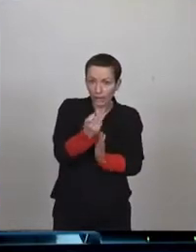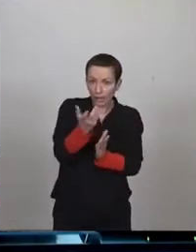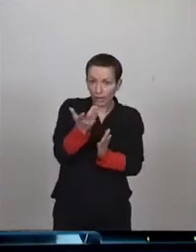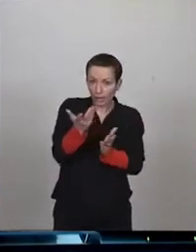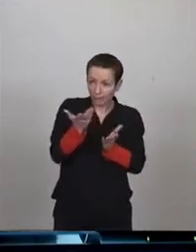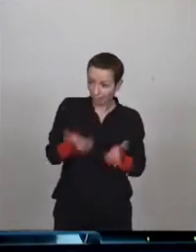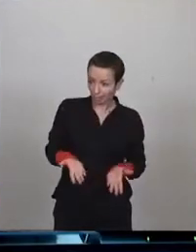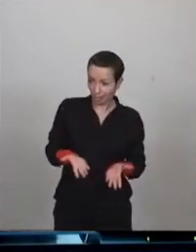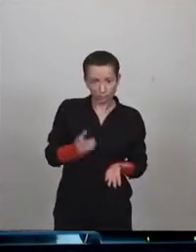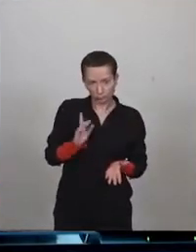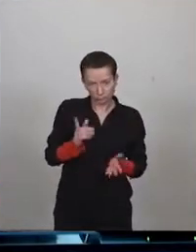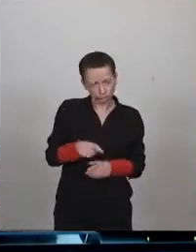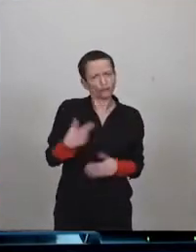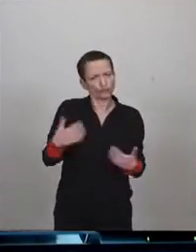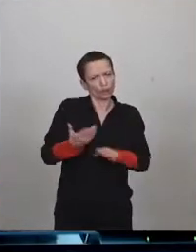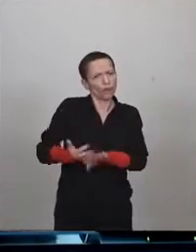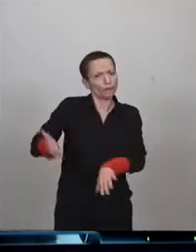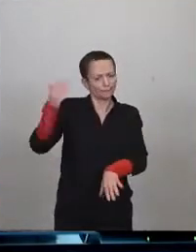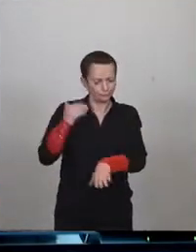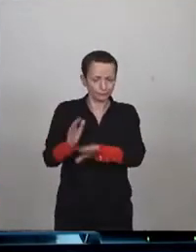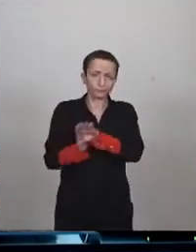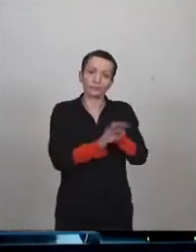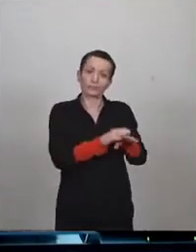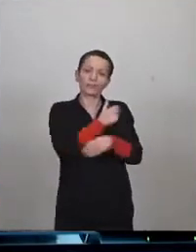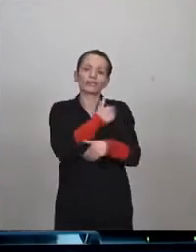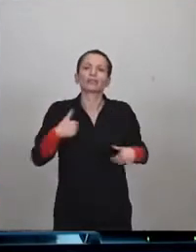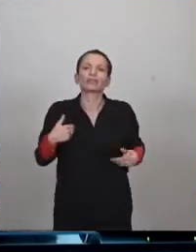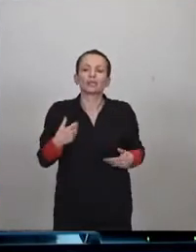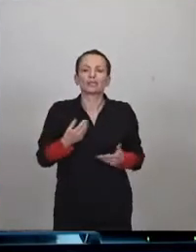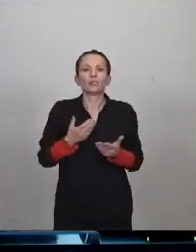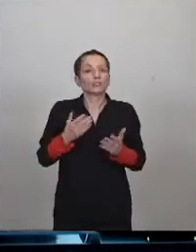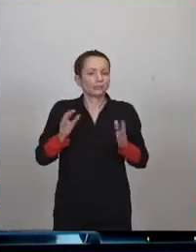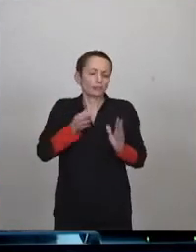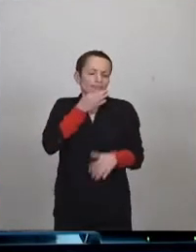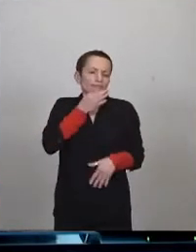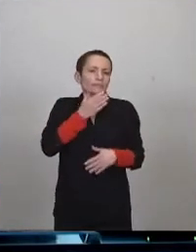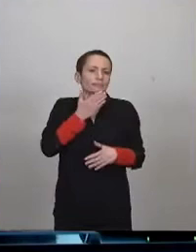aujourd'hui. Enfin, dernier élément, je voudrais remercier